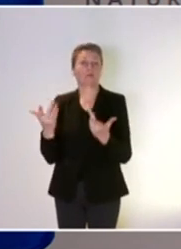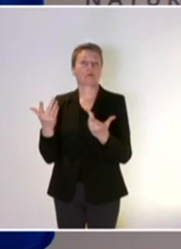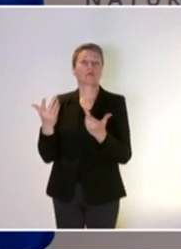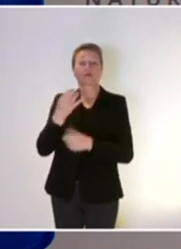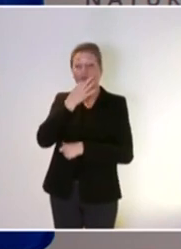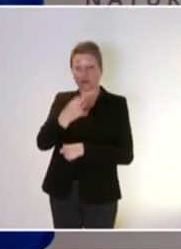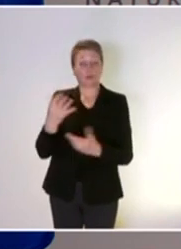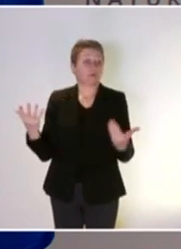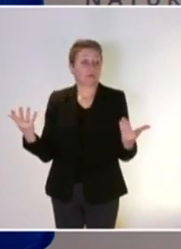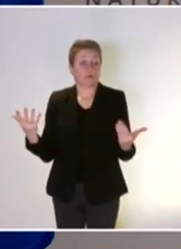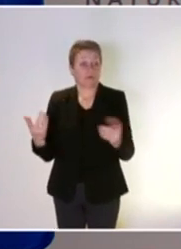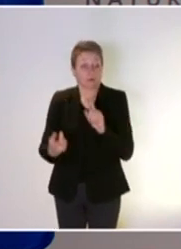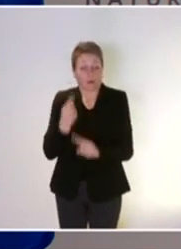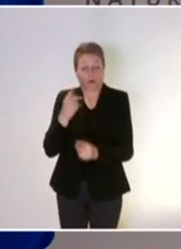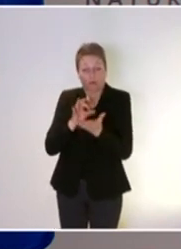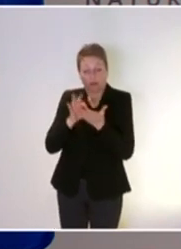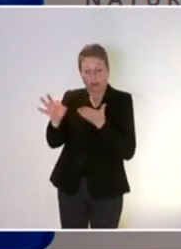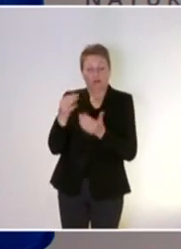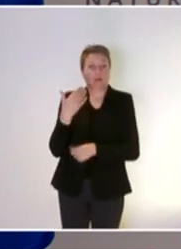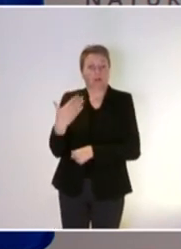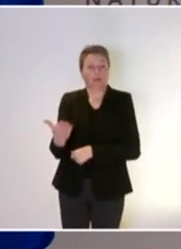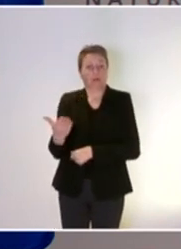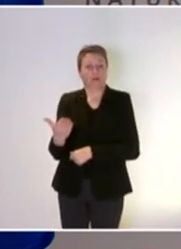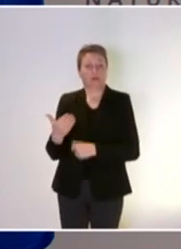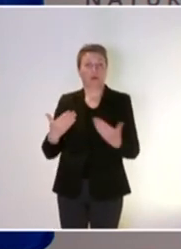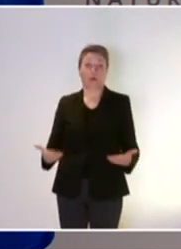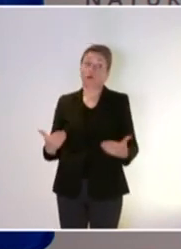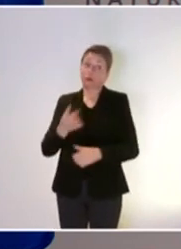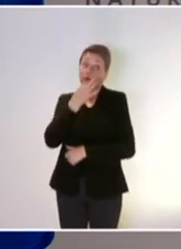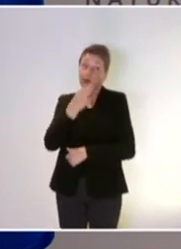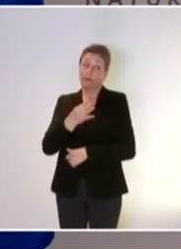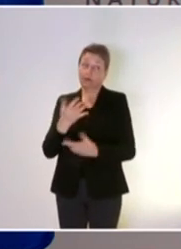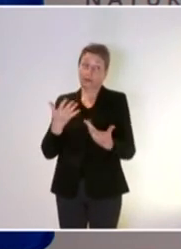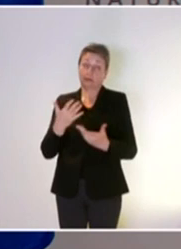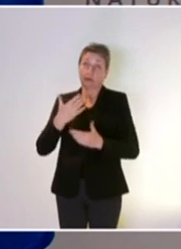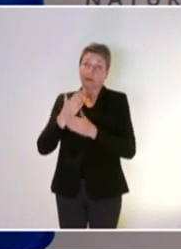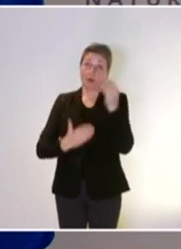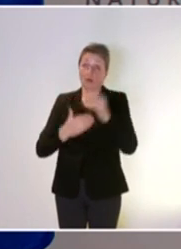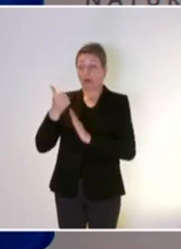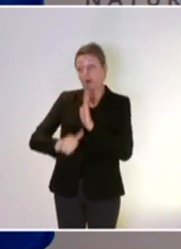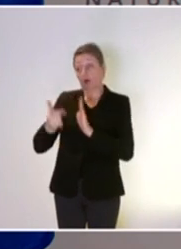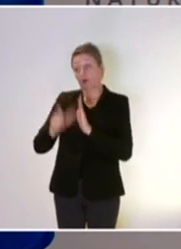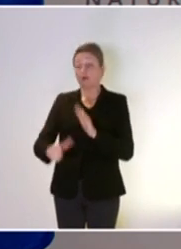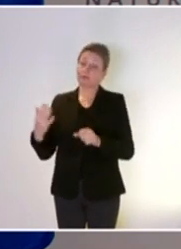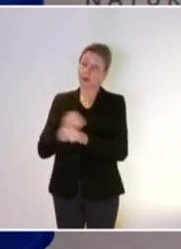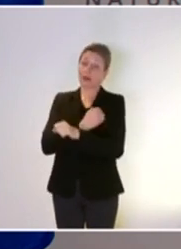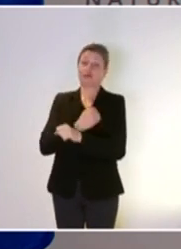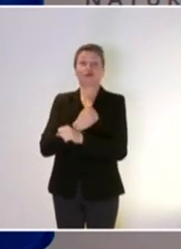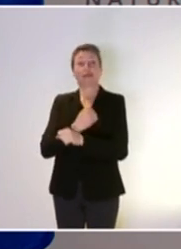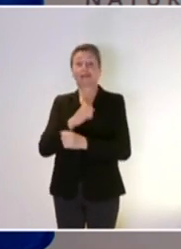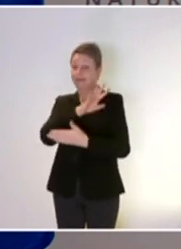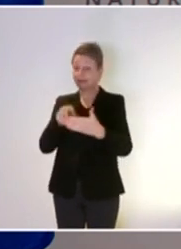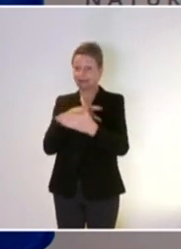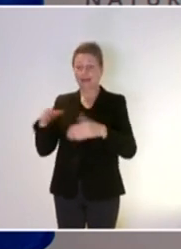stratégie et je dois reconnaître aujourd'hui qu'effectivement, je vais vous dire idéalement, nous aurait manqué un mois ou deux et malheureusement le